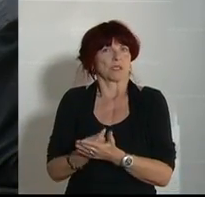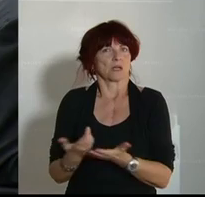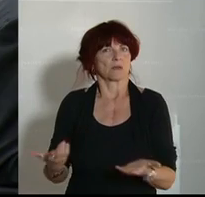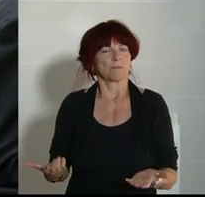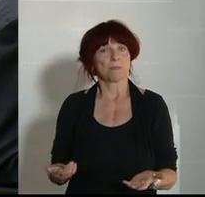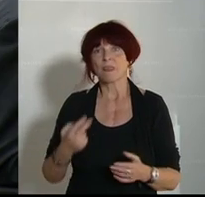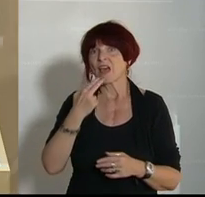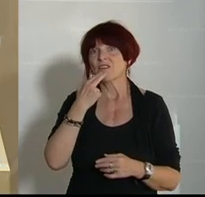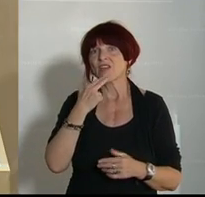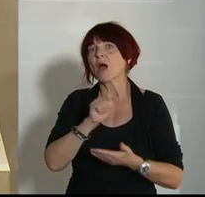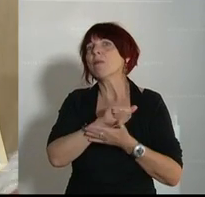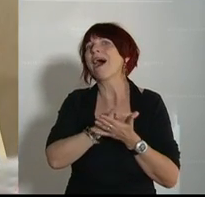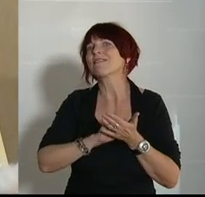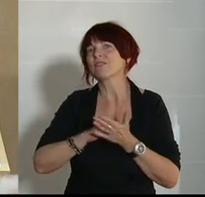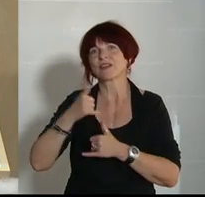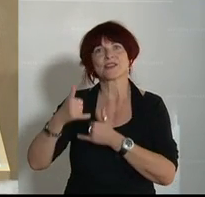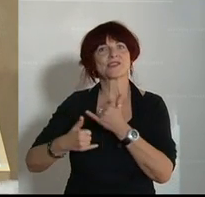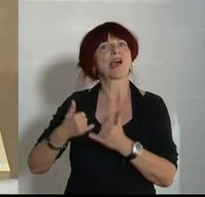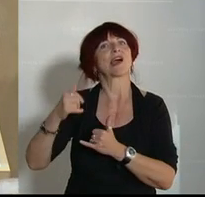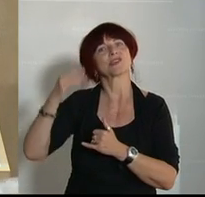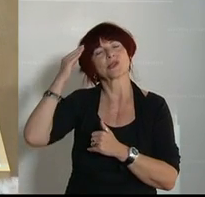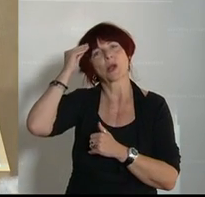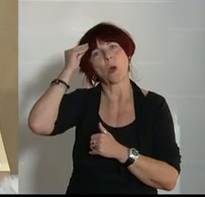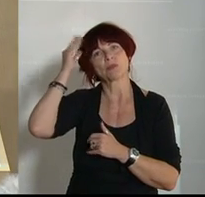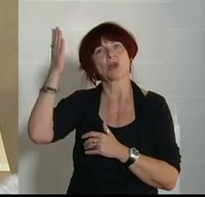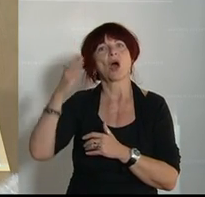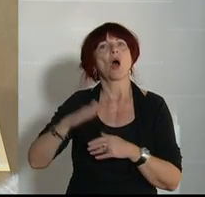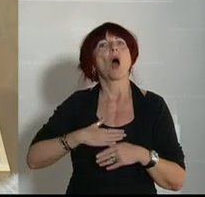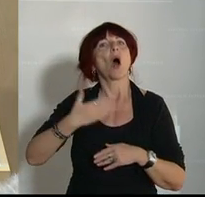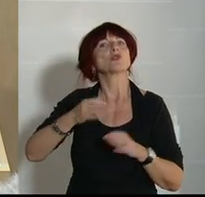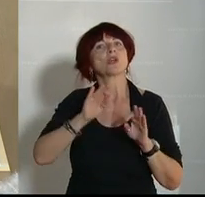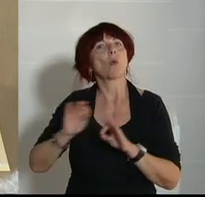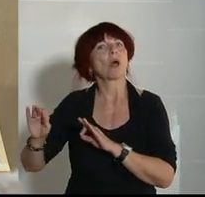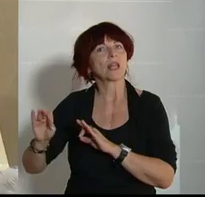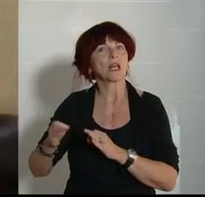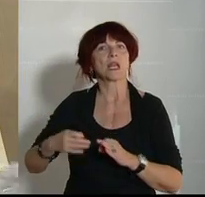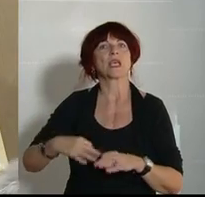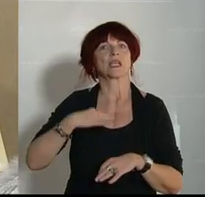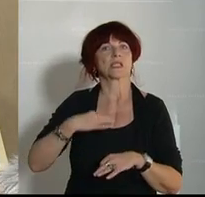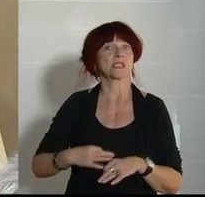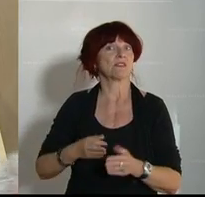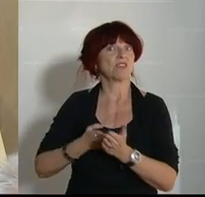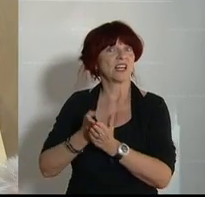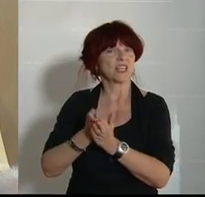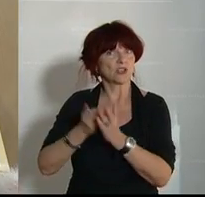überhaupt einmal den Kopf zerbrechen müssen, ob wir den außerordentlichen Zivildienst einberufen? Ich nicht.